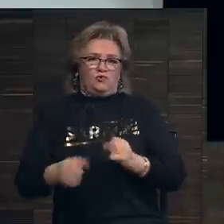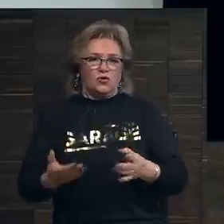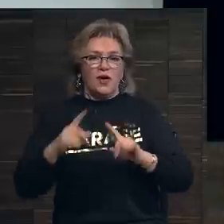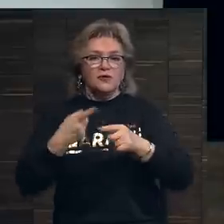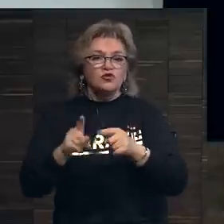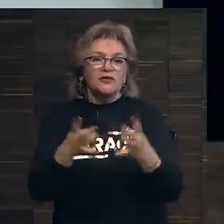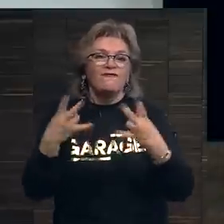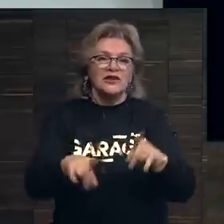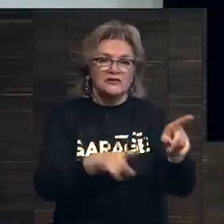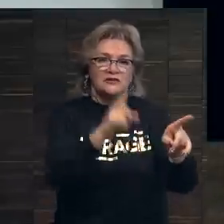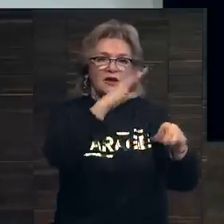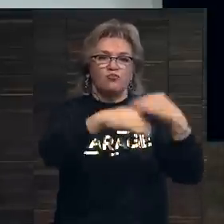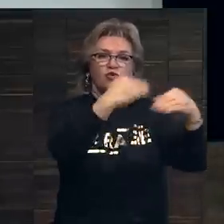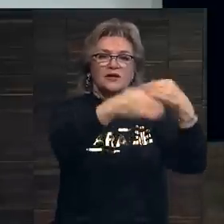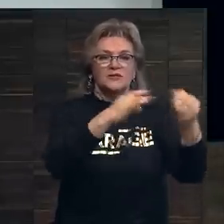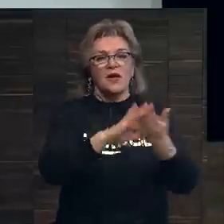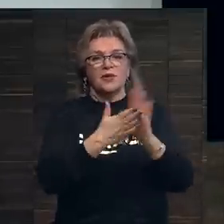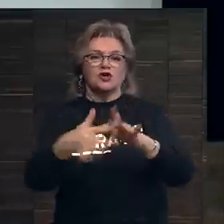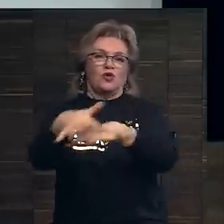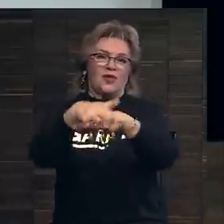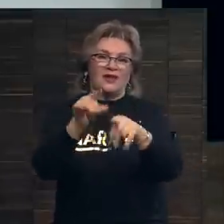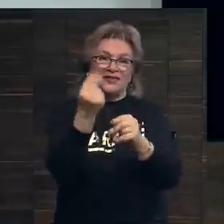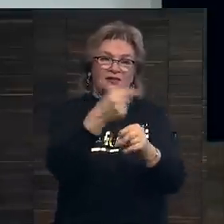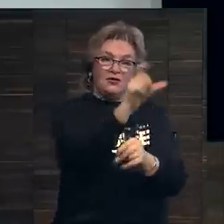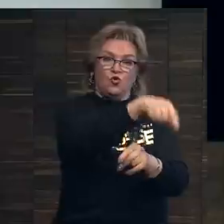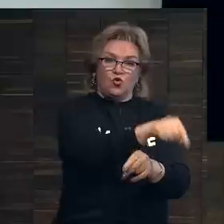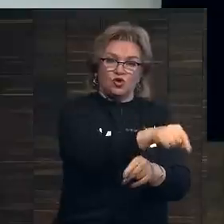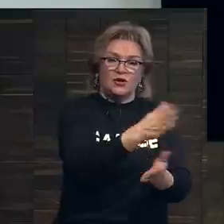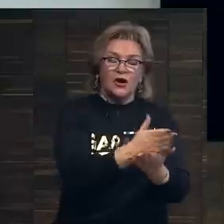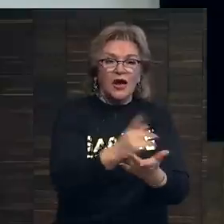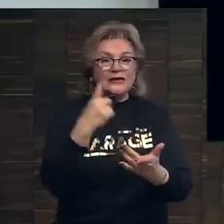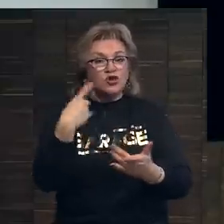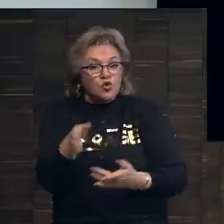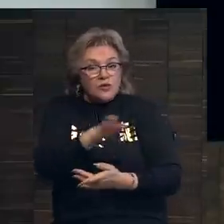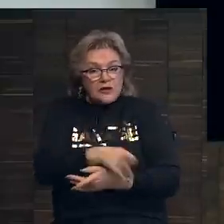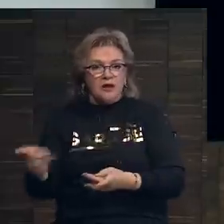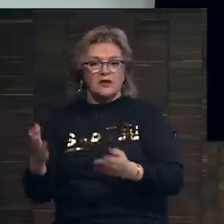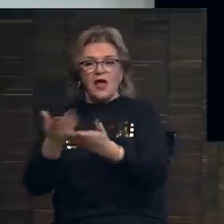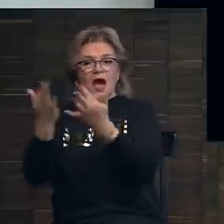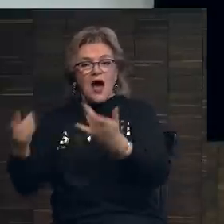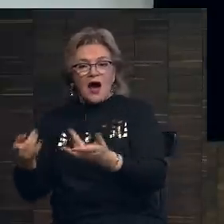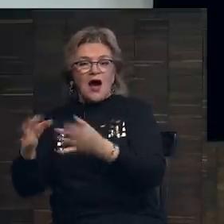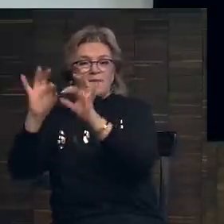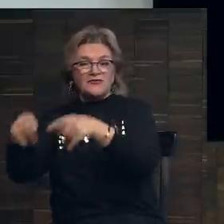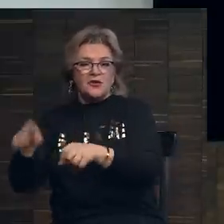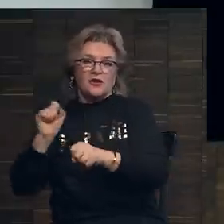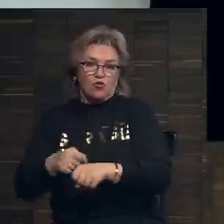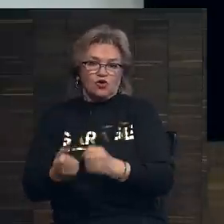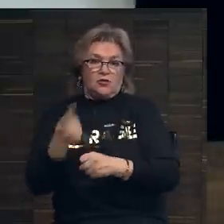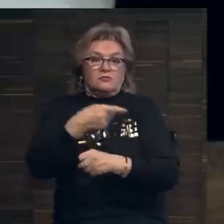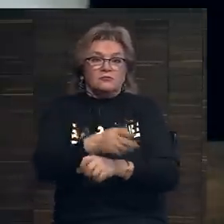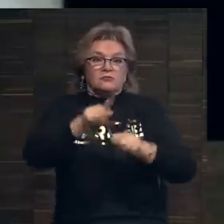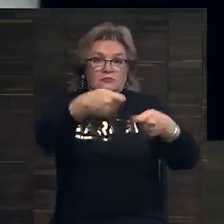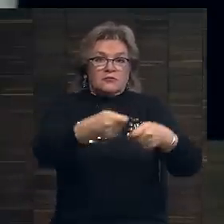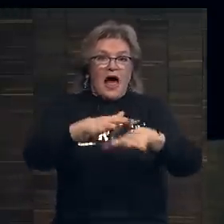потому что это вредит репутации и положению на рынке художника. С другой стороны, произведение может создать основу для карьеры